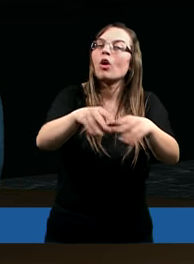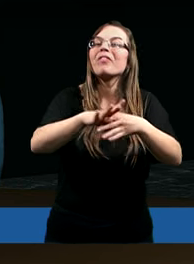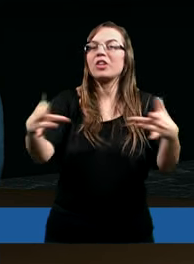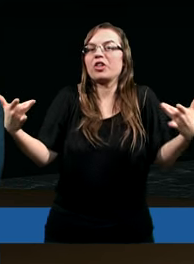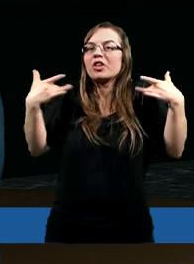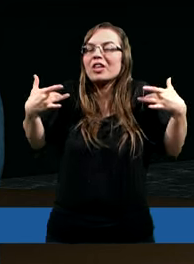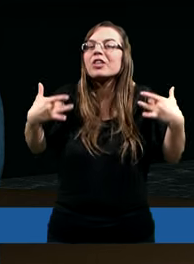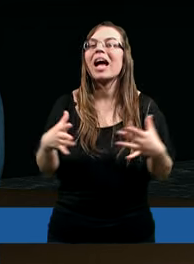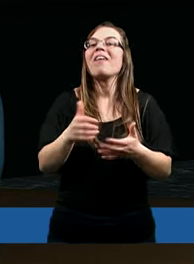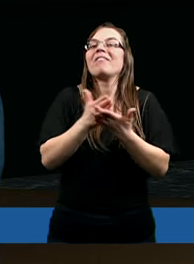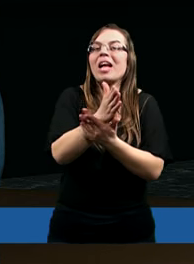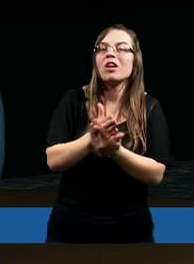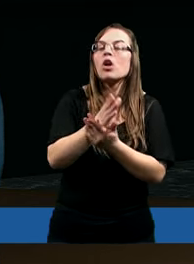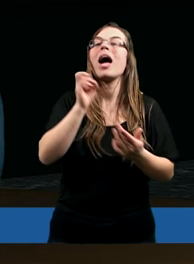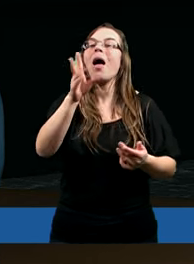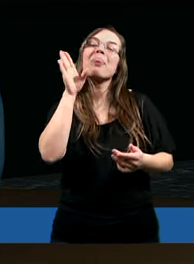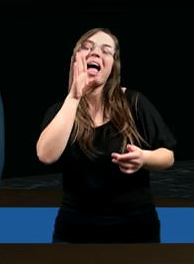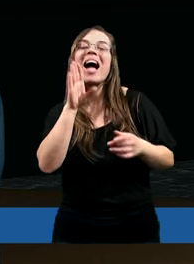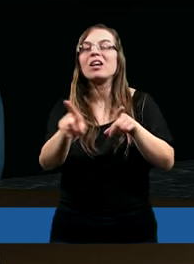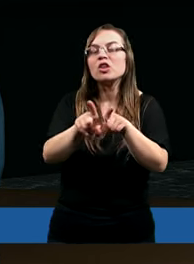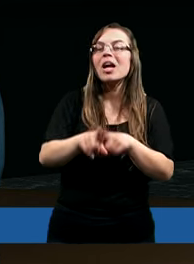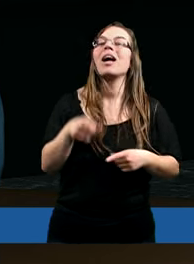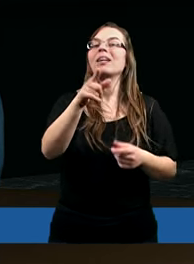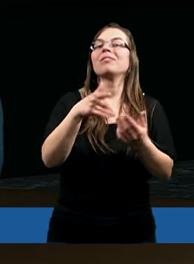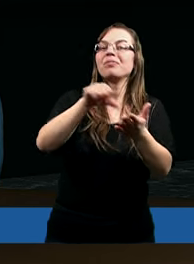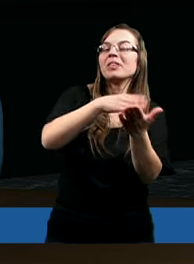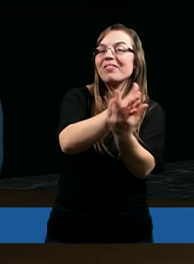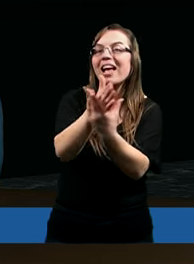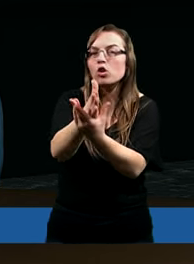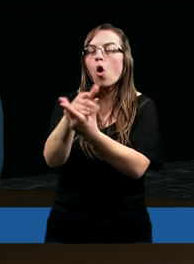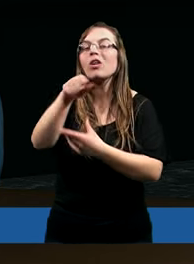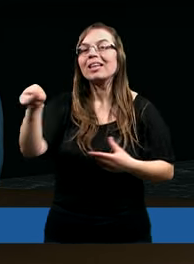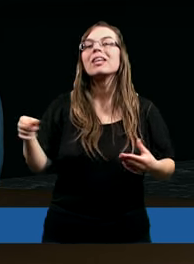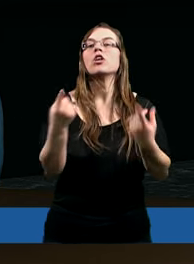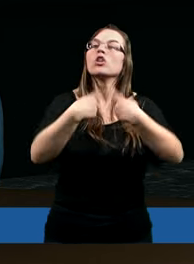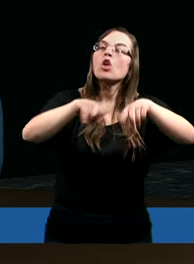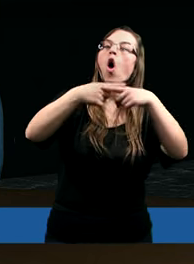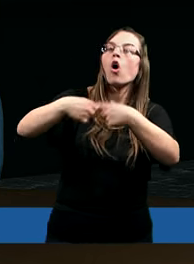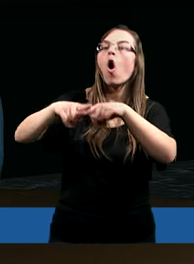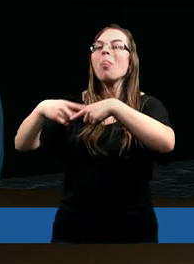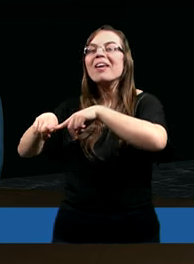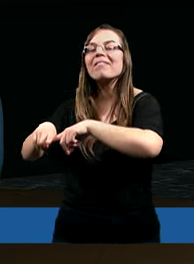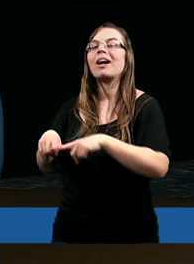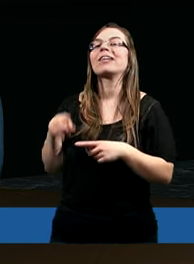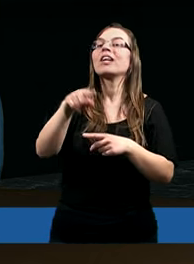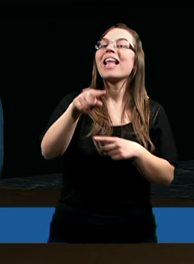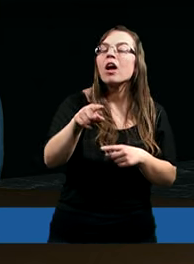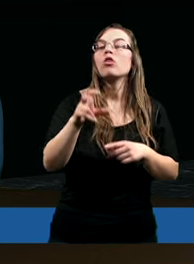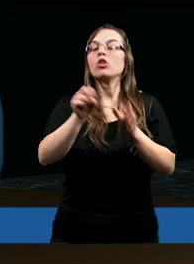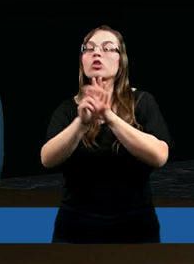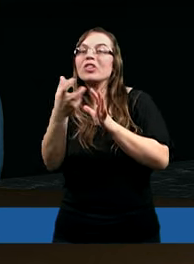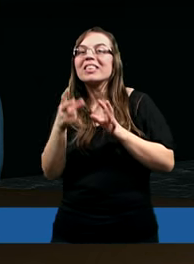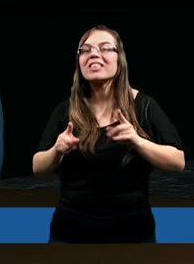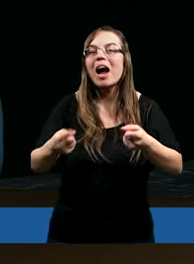wierzących, a także poprzez tych wierzących dokonywania dalszego